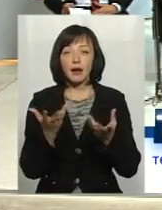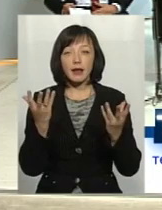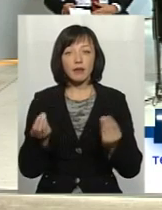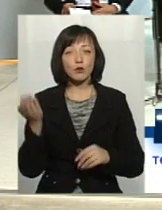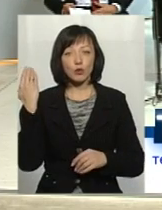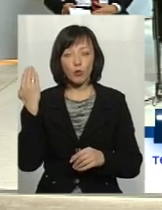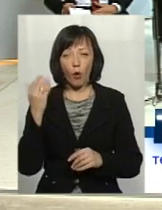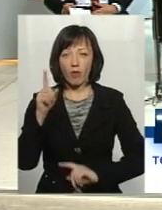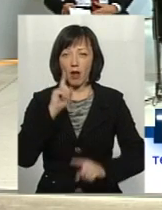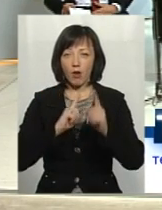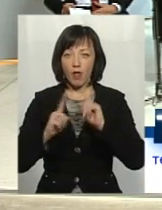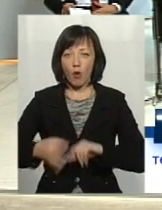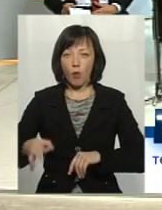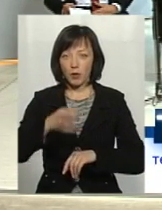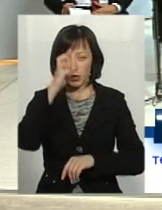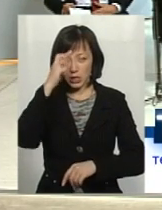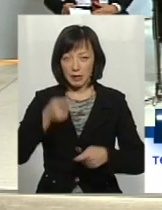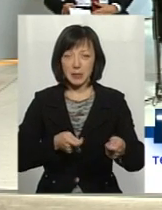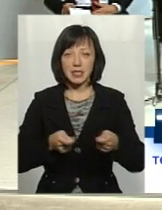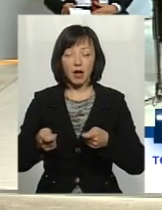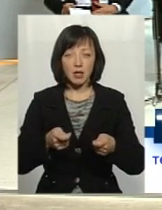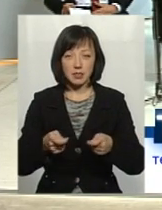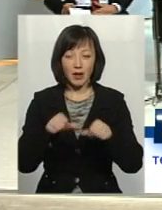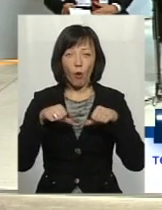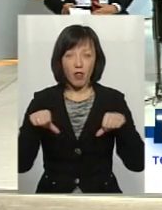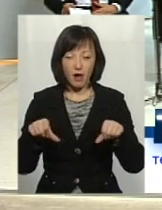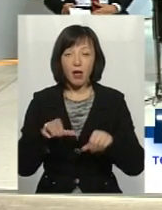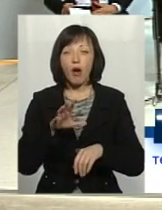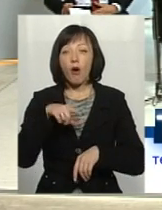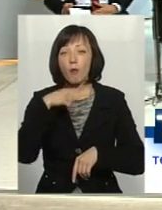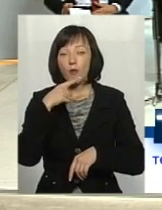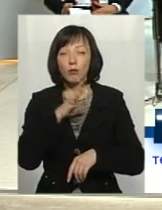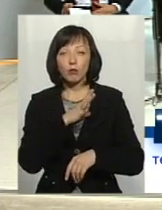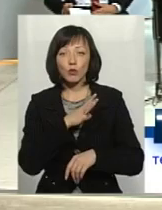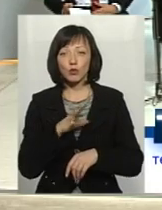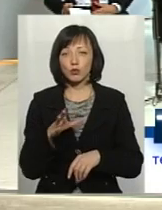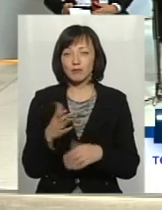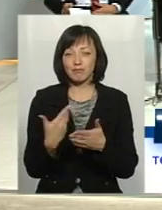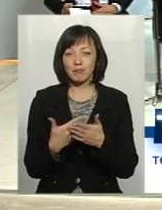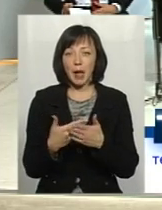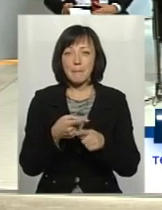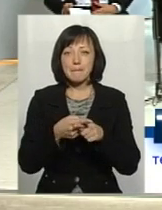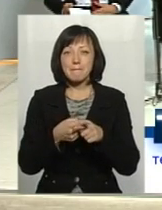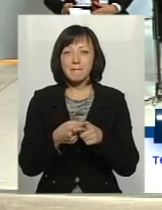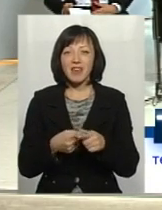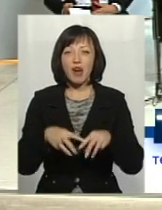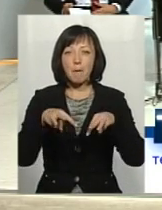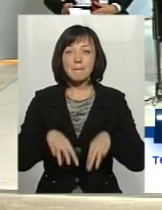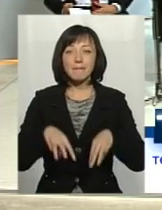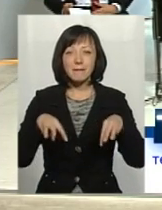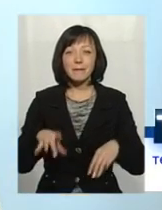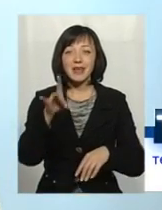тому на колегії Хмельницької обласної державної адміністрації говорилося про те, що майже півмільярда гривень